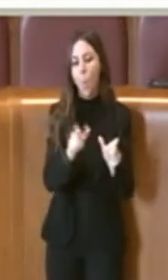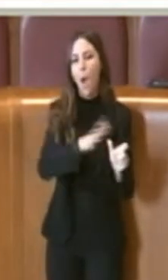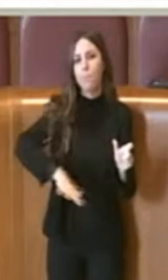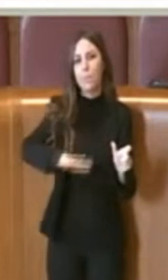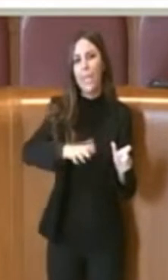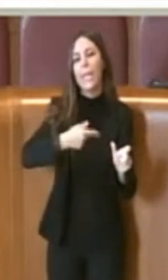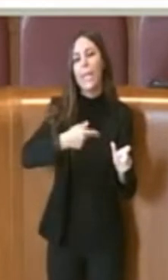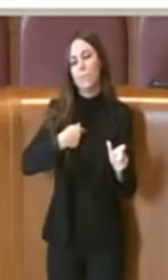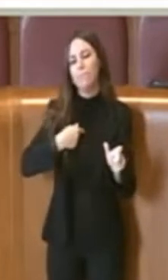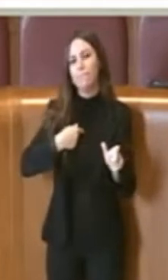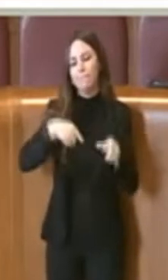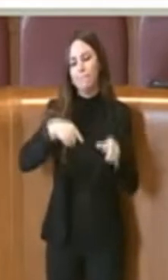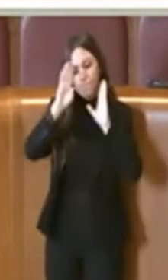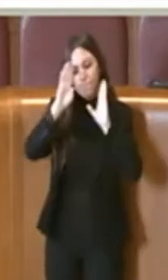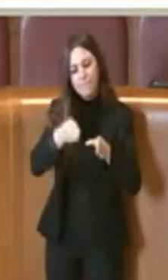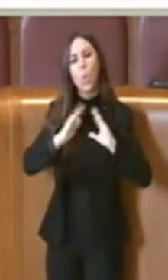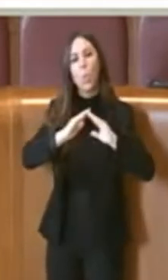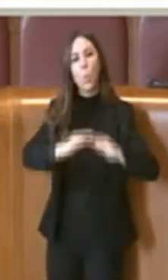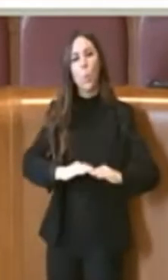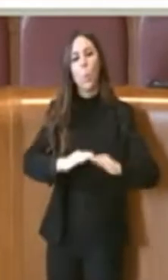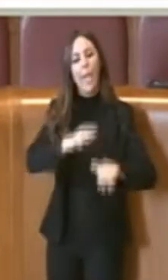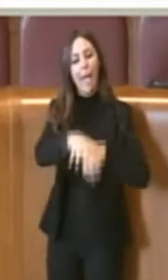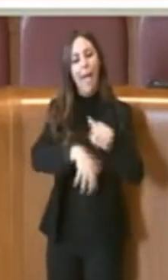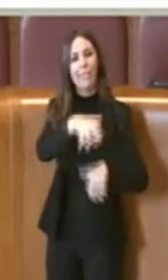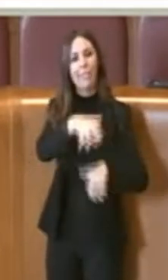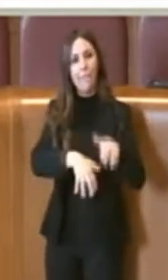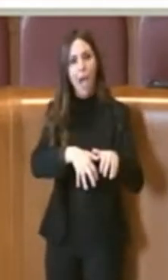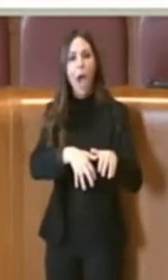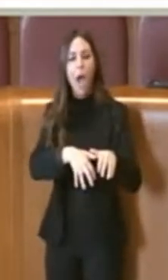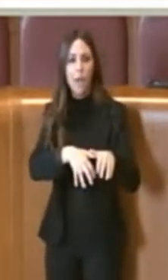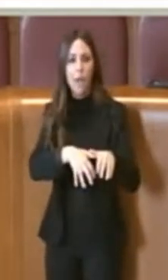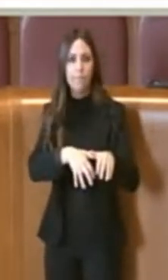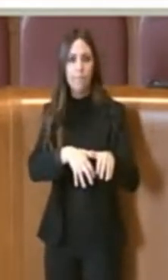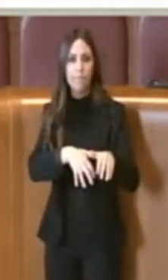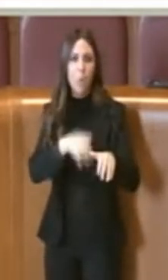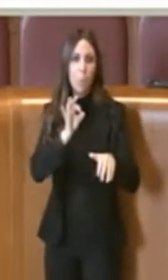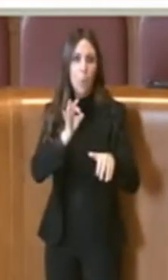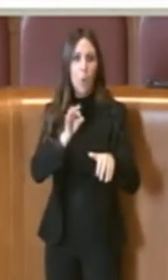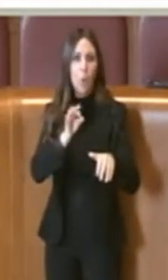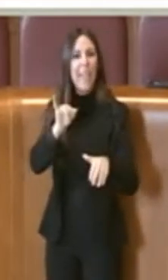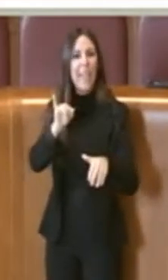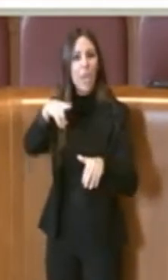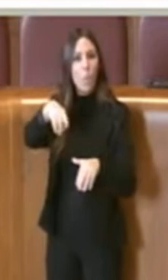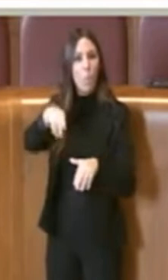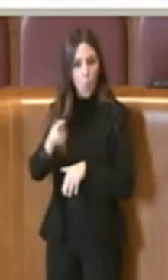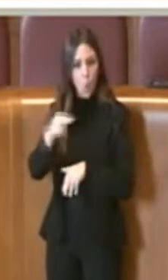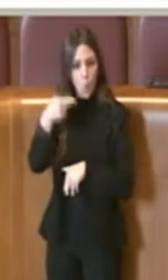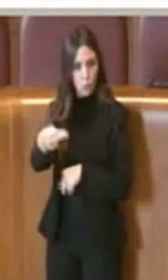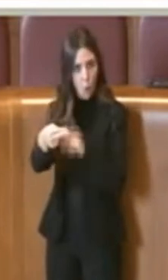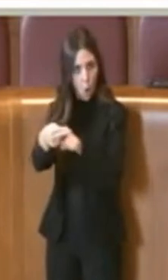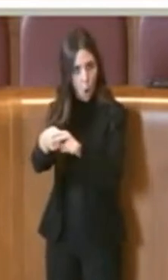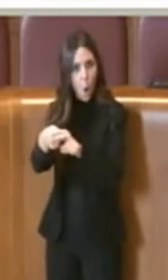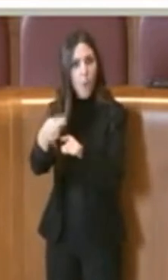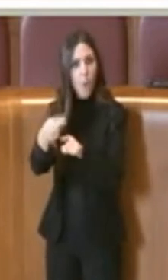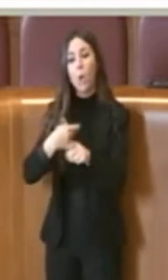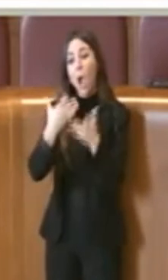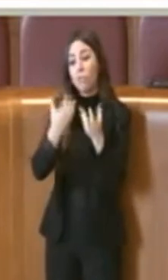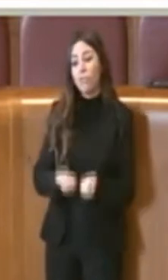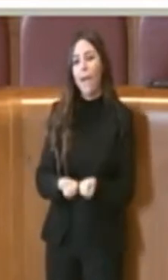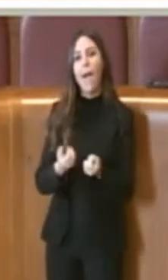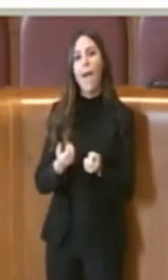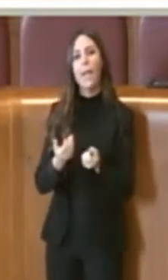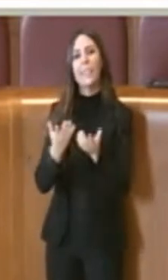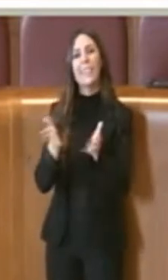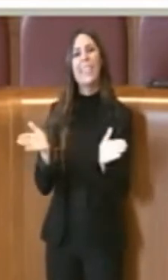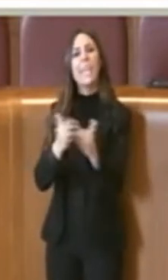che si occupano della tutela in questo caso della vifauna, perciò parliamo ovviamente della Lipu, accertando insieme al partimento ambiente,